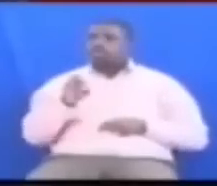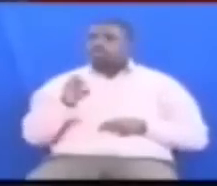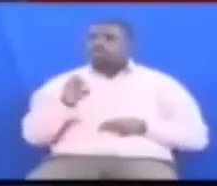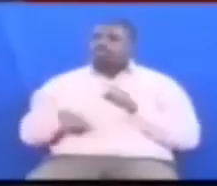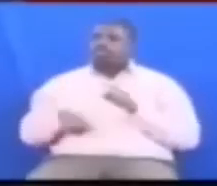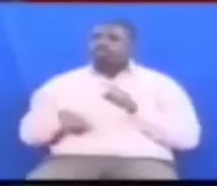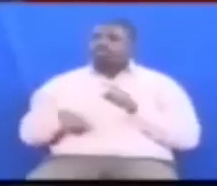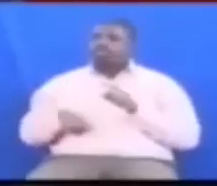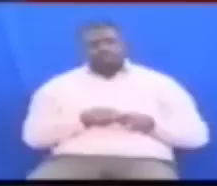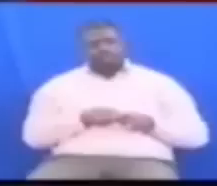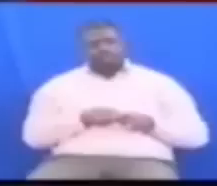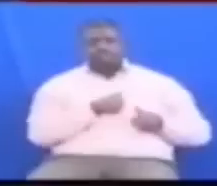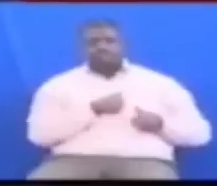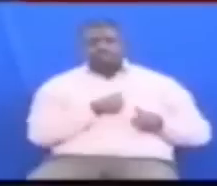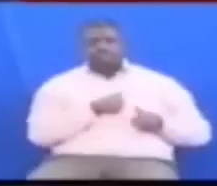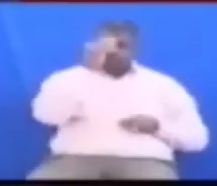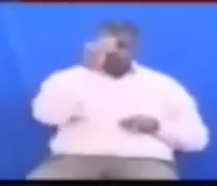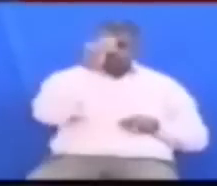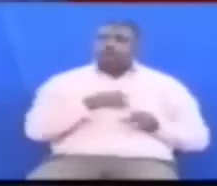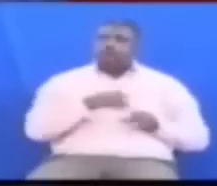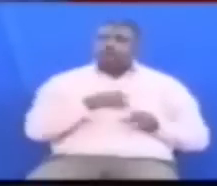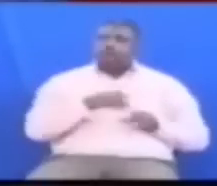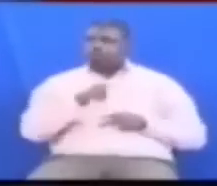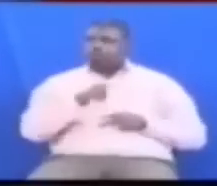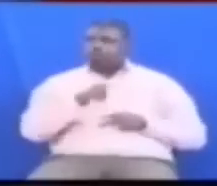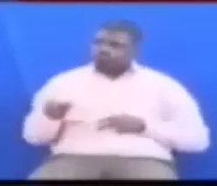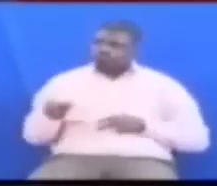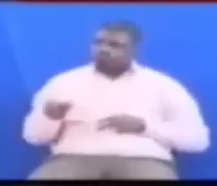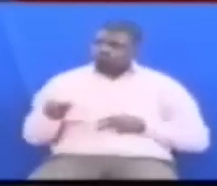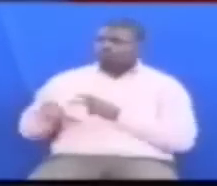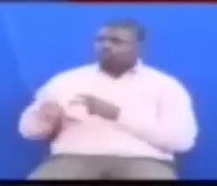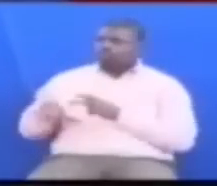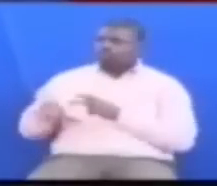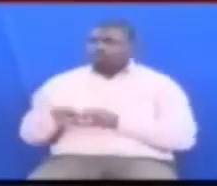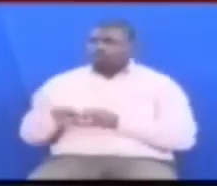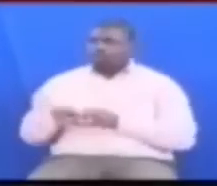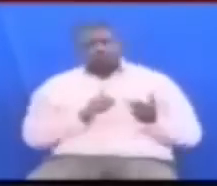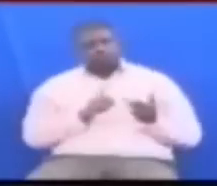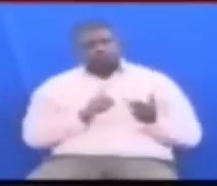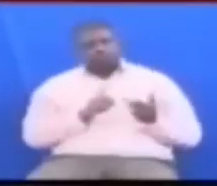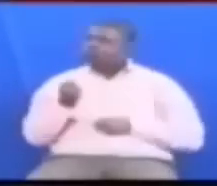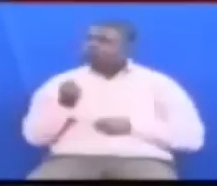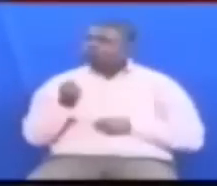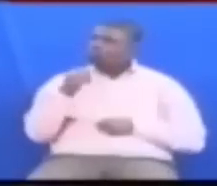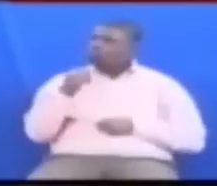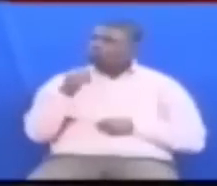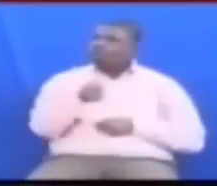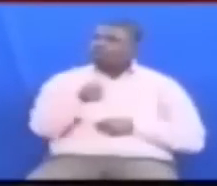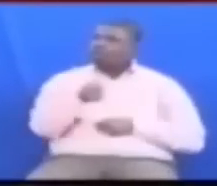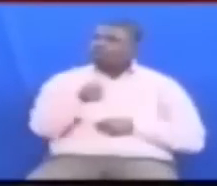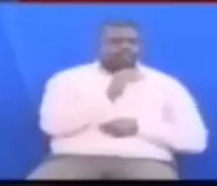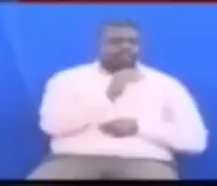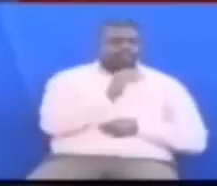walikuwa makini Wanainchi wakampenda Wanainchi wakamchagua Tulivokudia kwenye kuhisabu kura Chama tawala